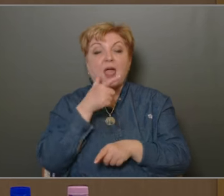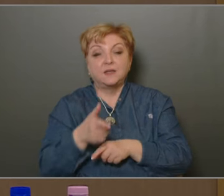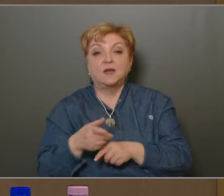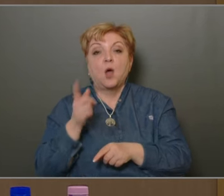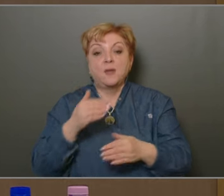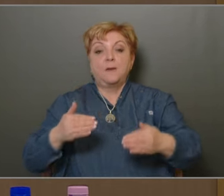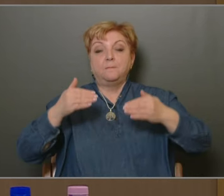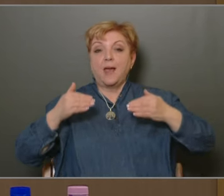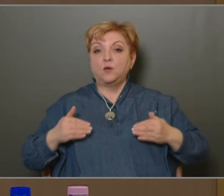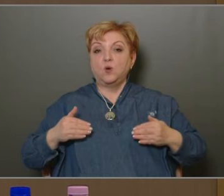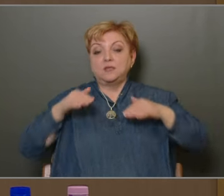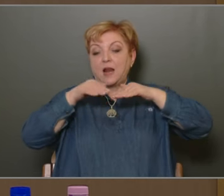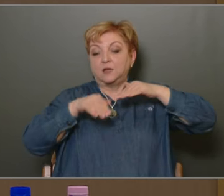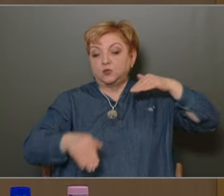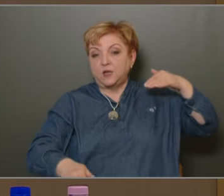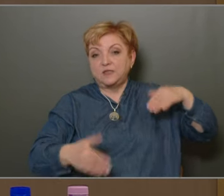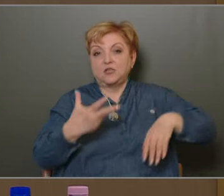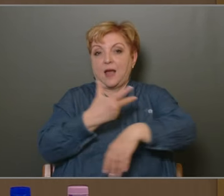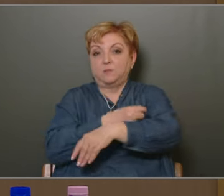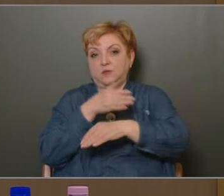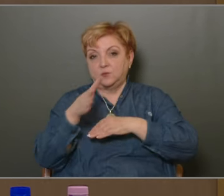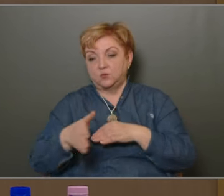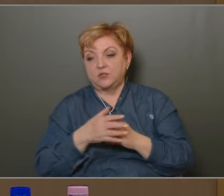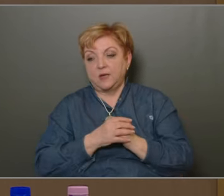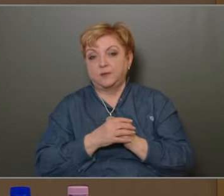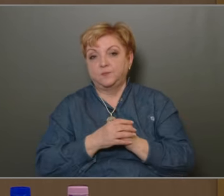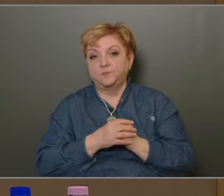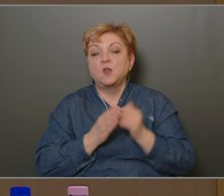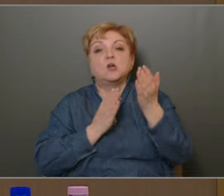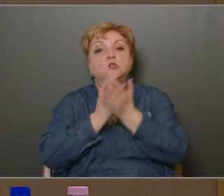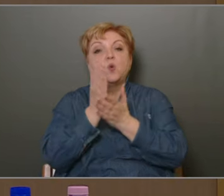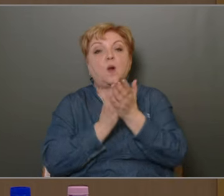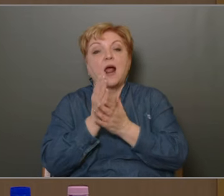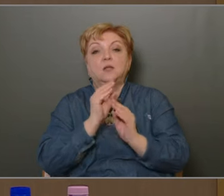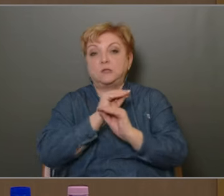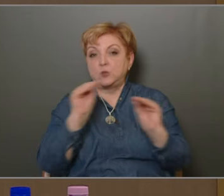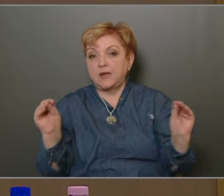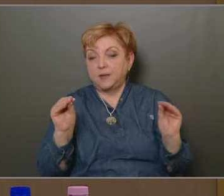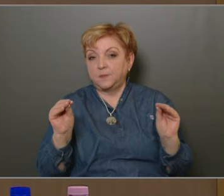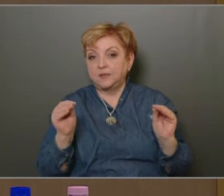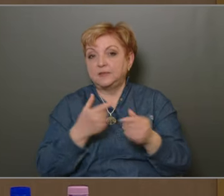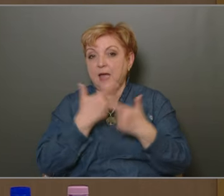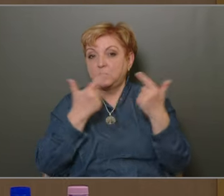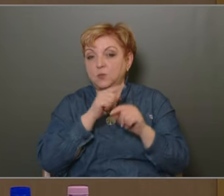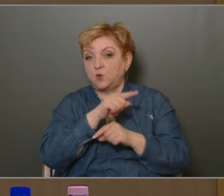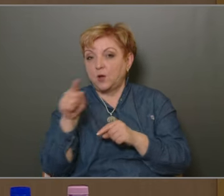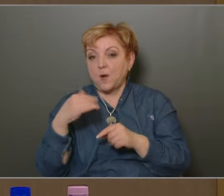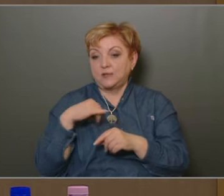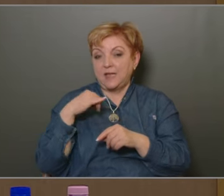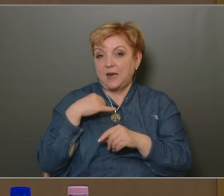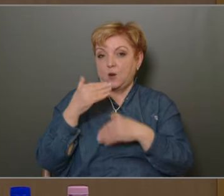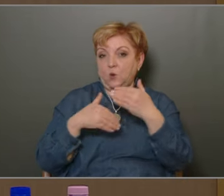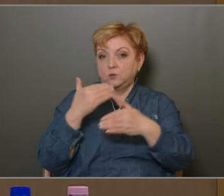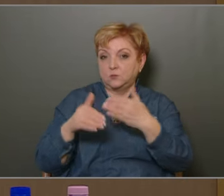legyen, amely megelőzi a lesviedést a kábítőszerhez nyúlást. Szolgálati közleményként tájékoztatom önöket, hogy ma